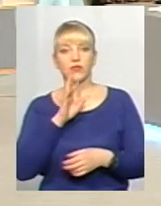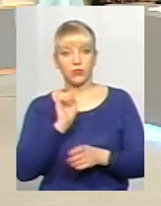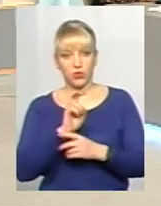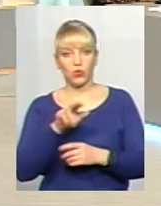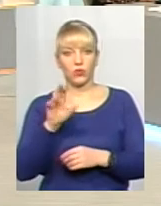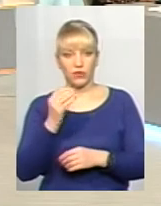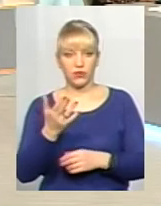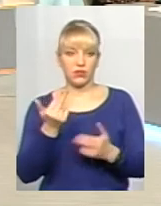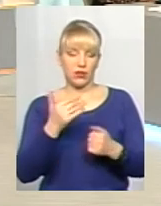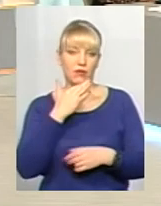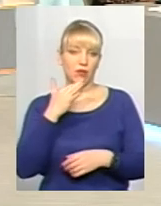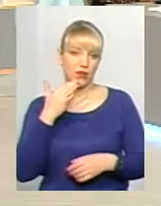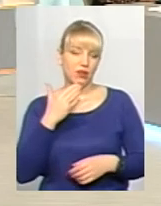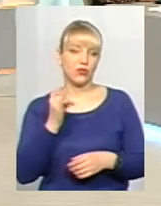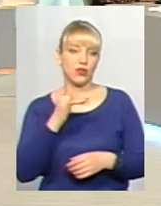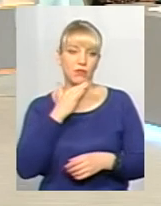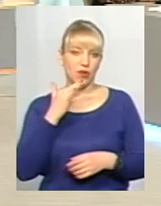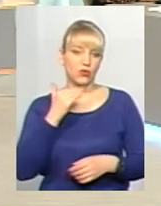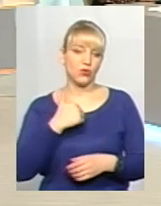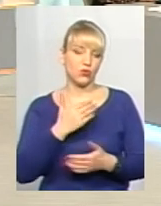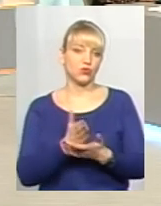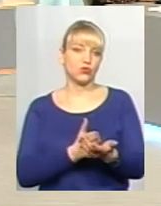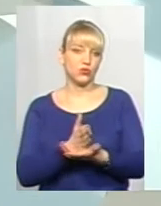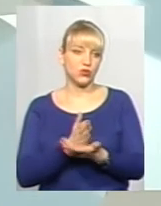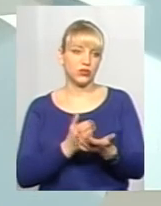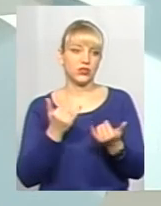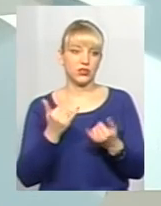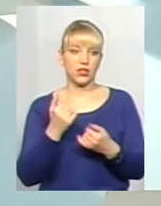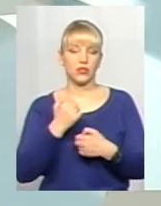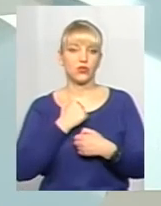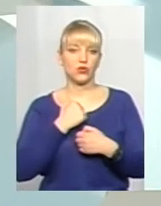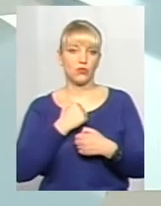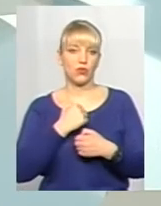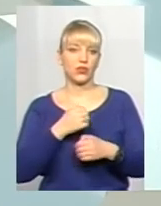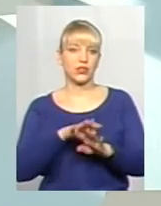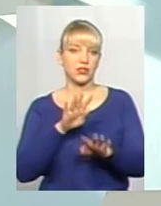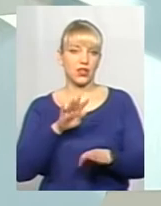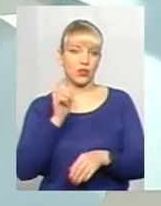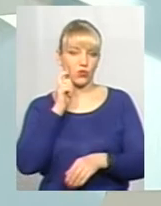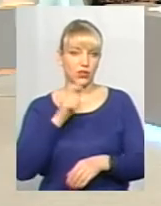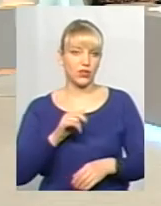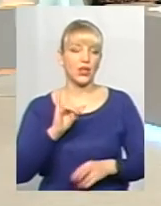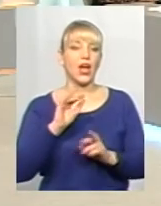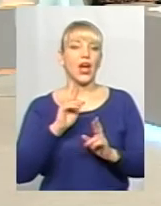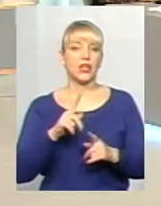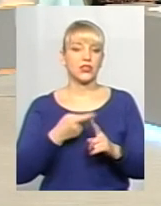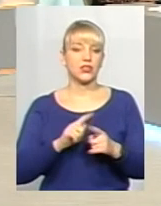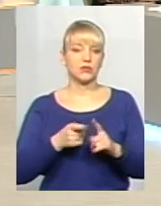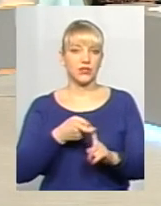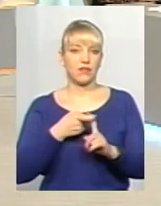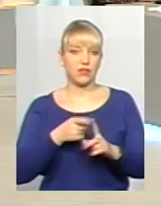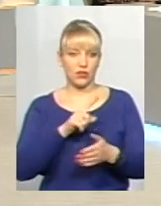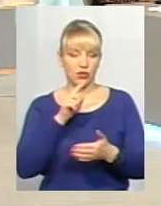Так, дуже багато. І дуже багато хочуть служити зараз в Збройних силах. Як думаєте, з чим це пов'язано?